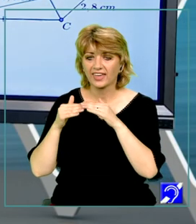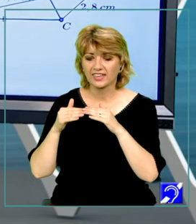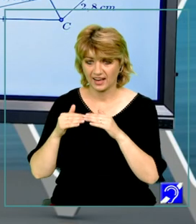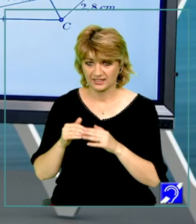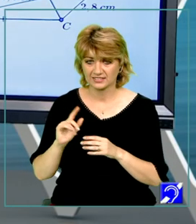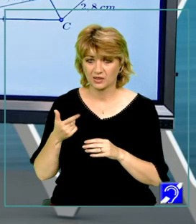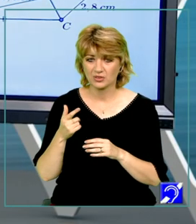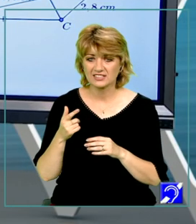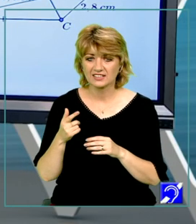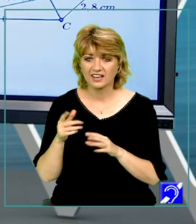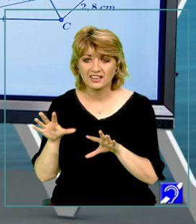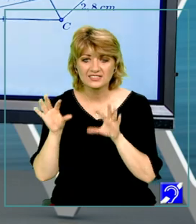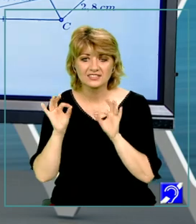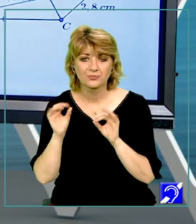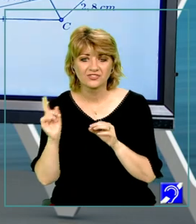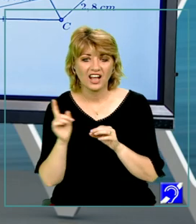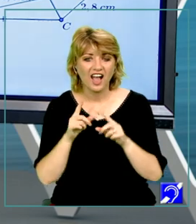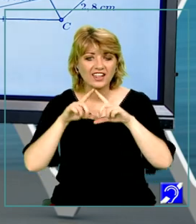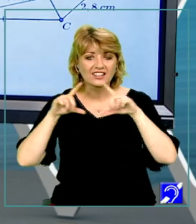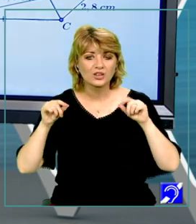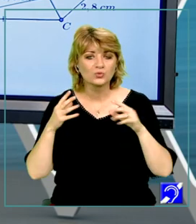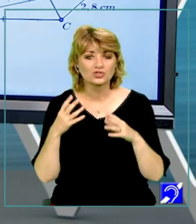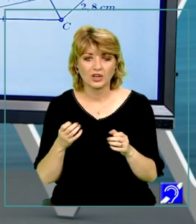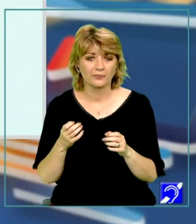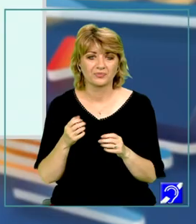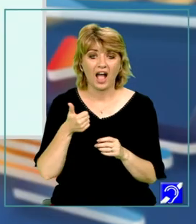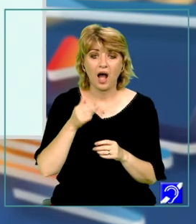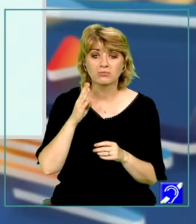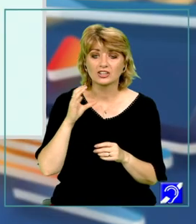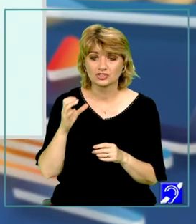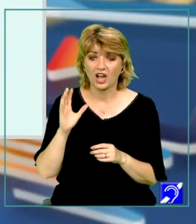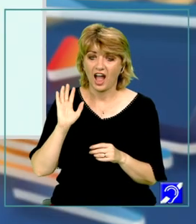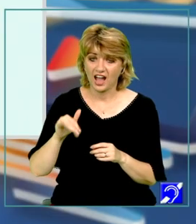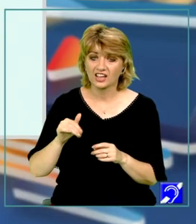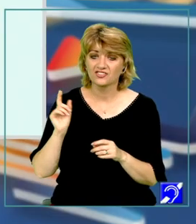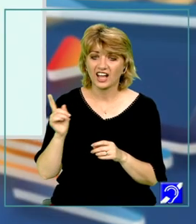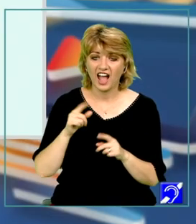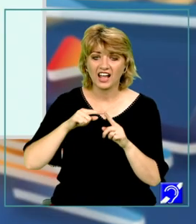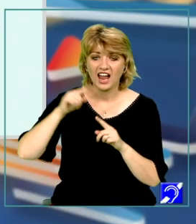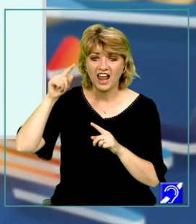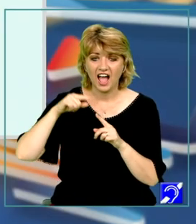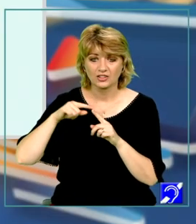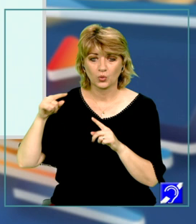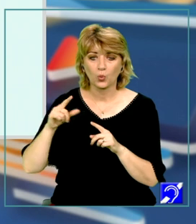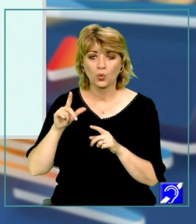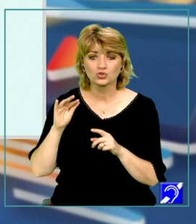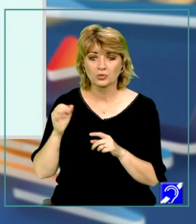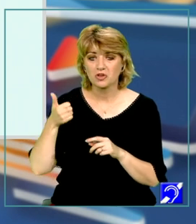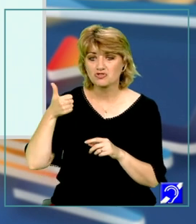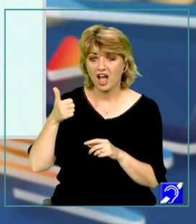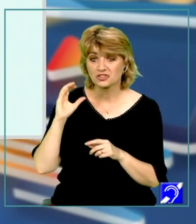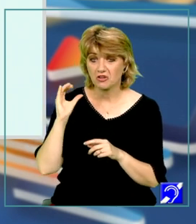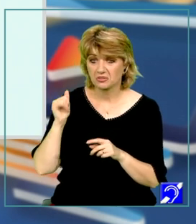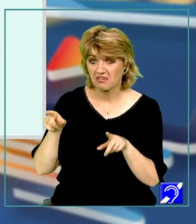fiecare triunghi de ce tip este. Triunghiul ABC are fiecare latură cu lungimea de 6